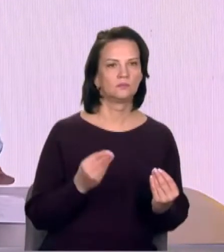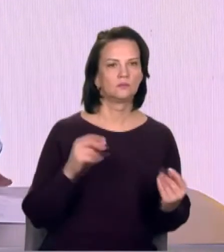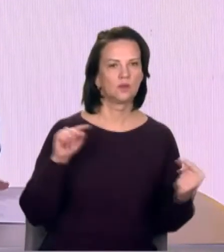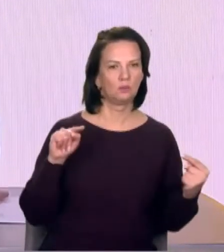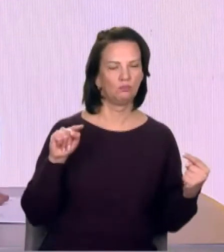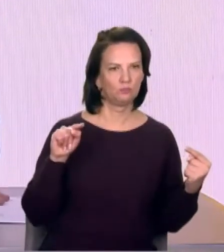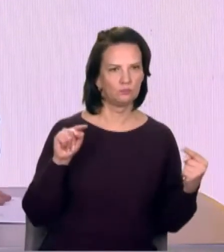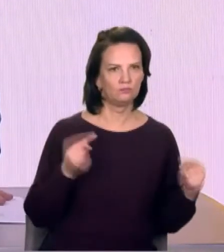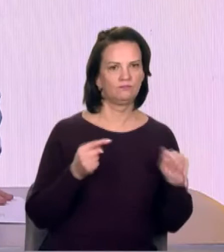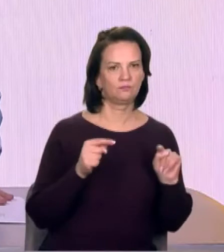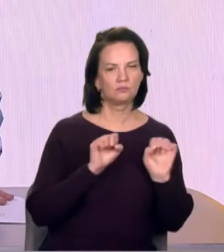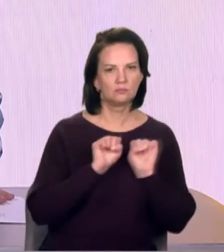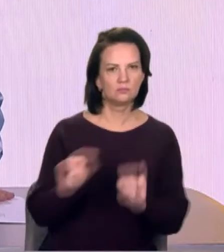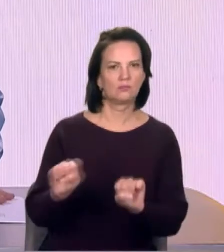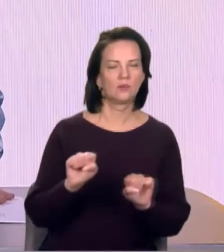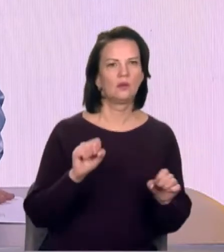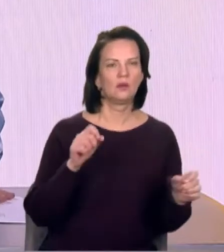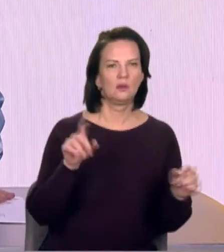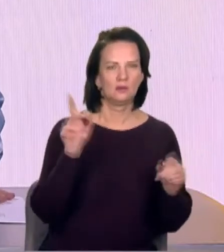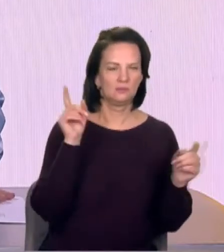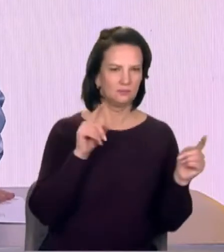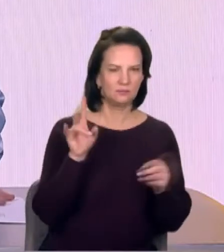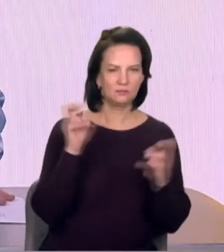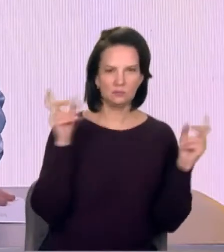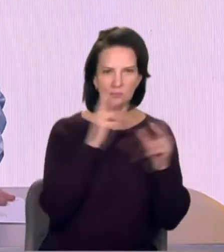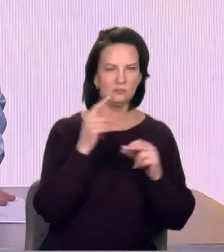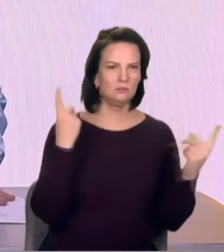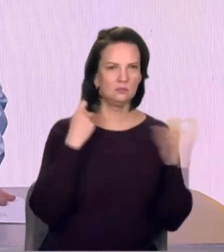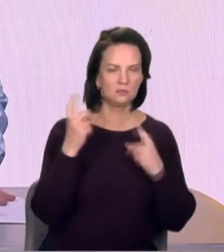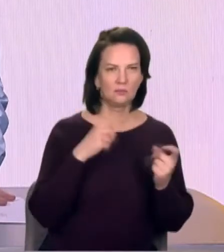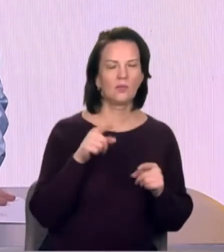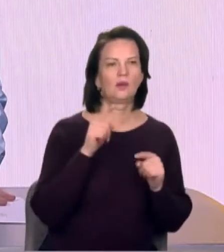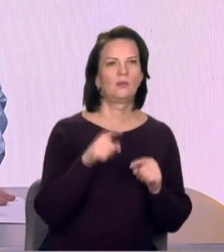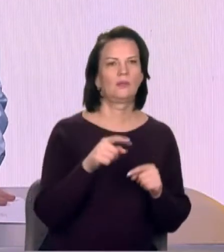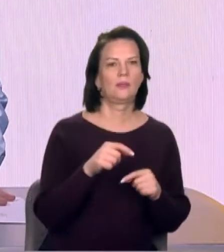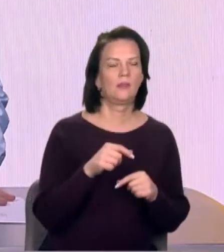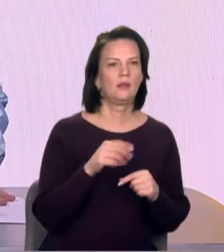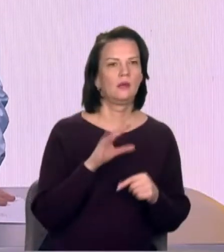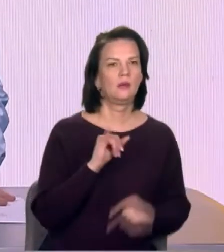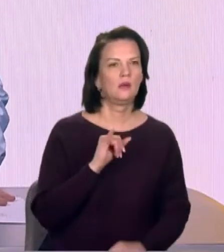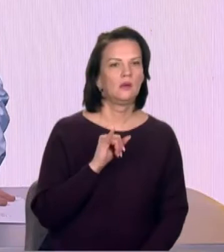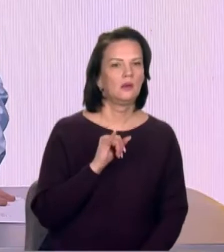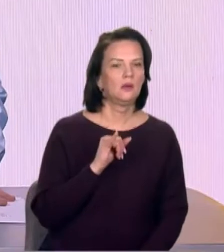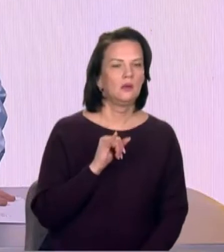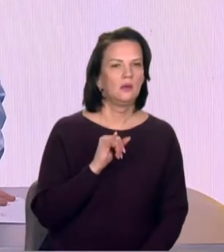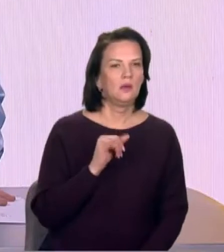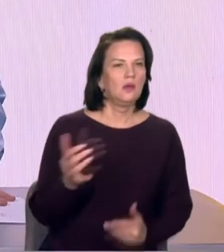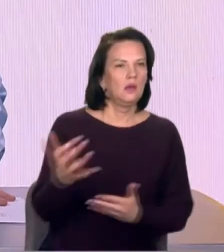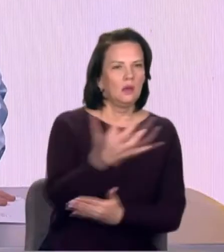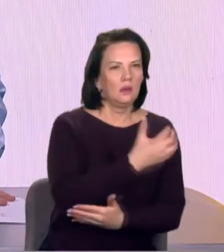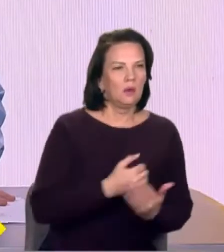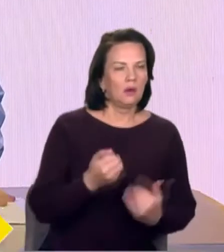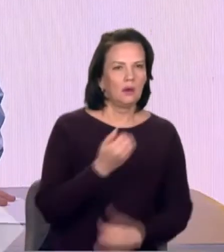зусилля через відповідний хаб, де вони збираються, розробляють стратегії.